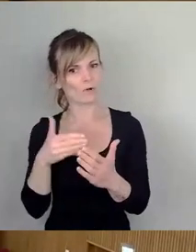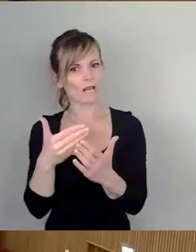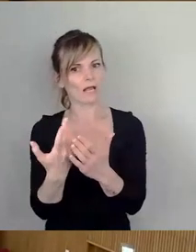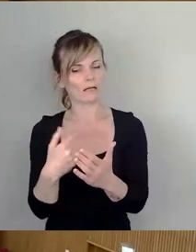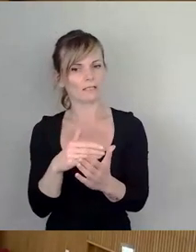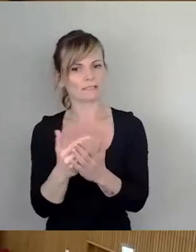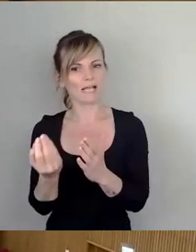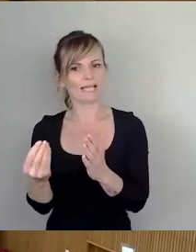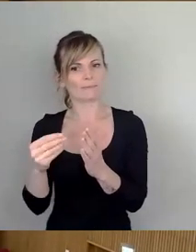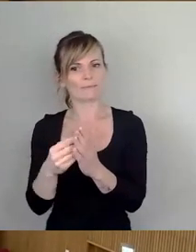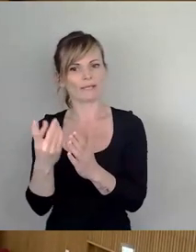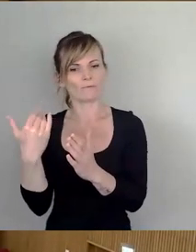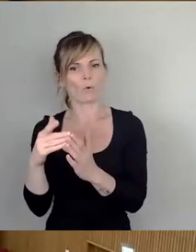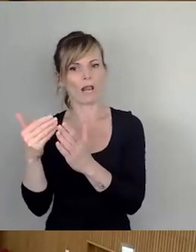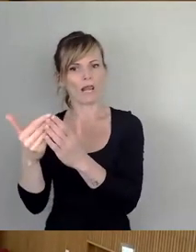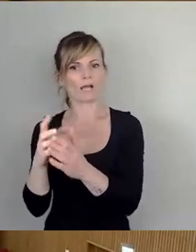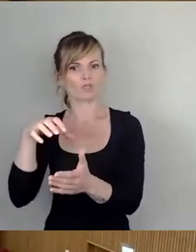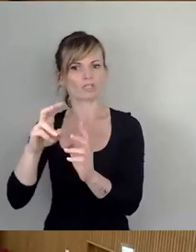Einbringung der Vorlage in den Stadtrat.